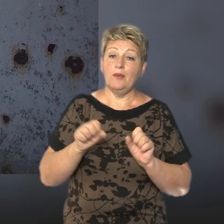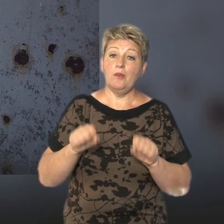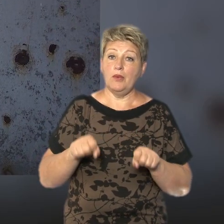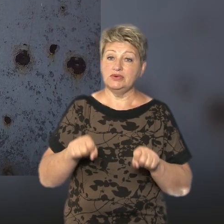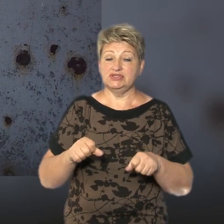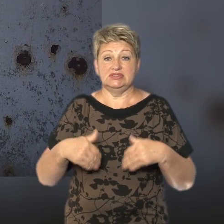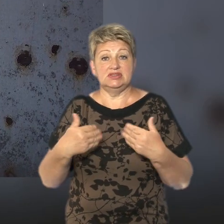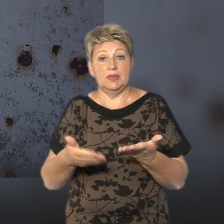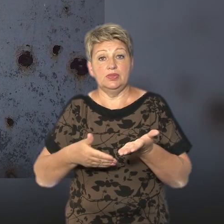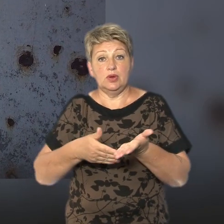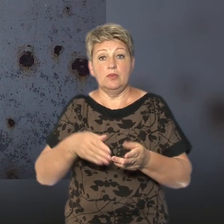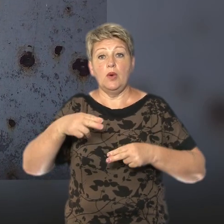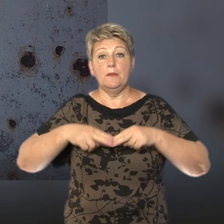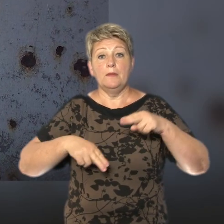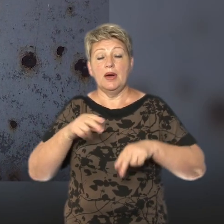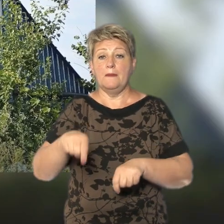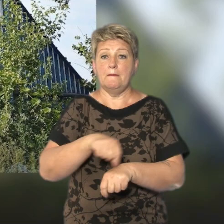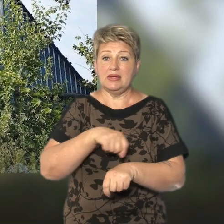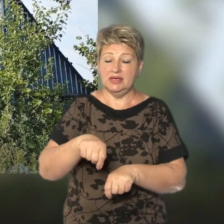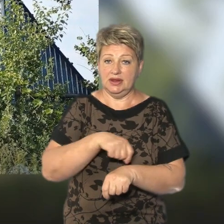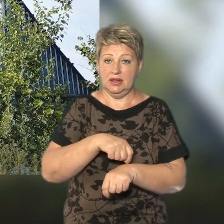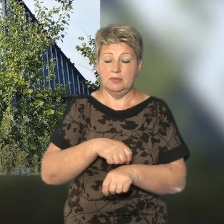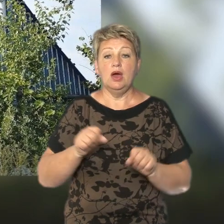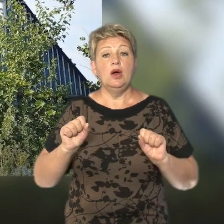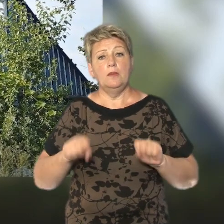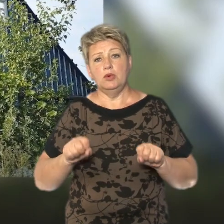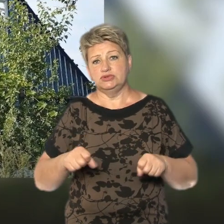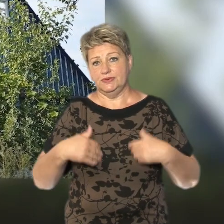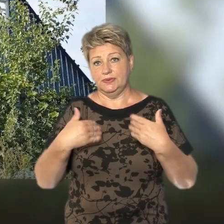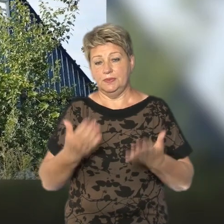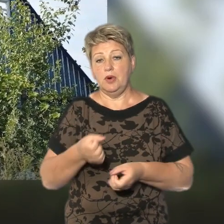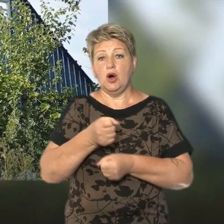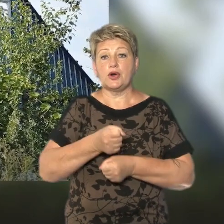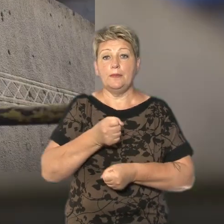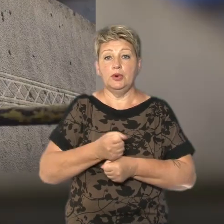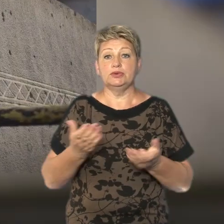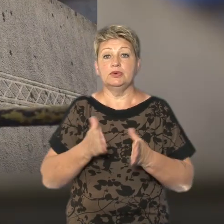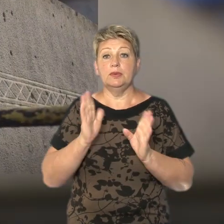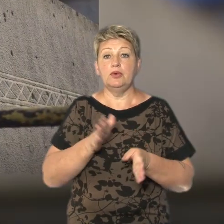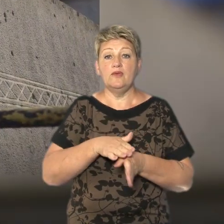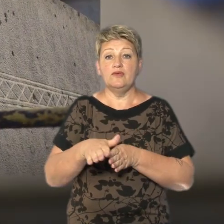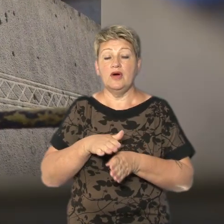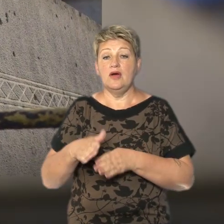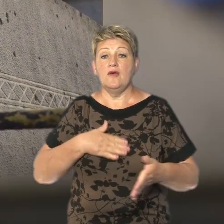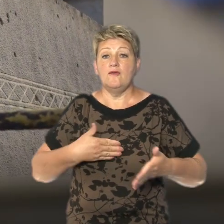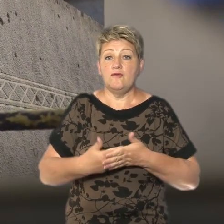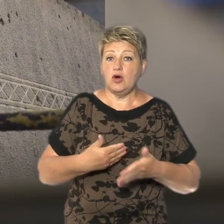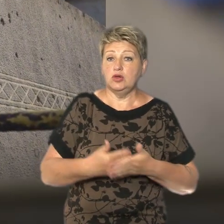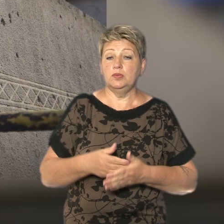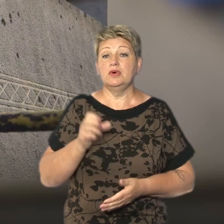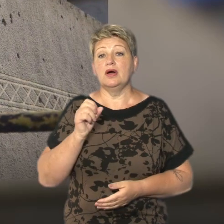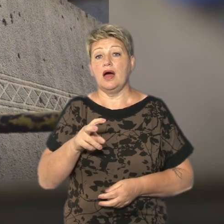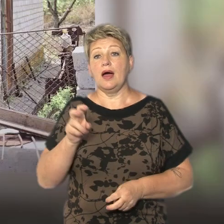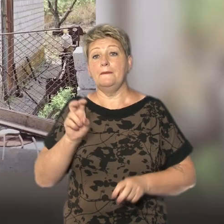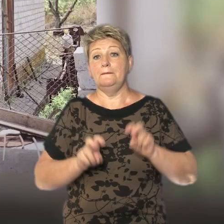надання допомоги будівельними матеріалами, можливість надання допомоги роботами, які будуть здійснювати як волонтери, можливо, як